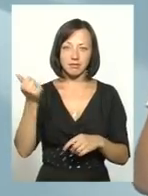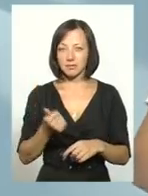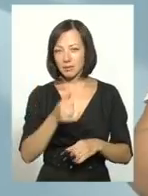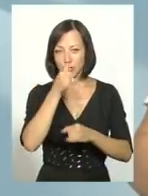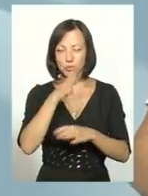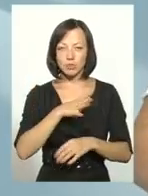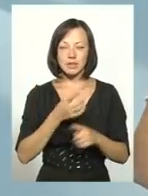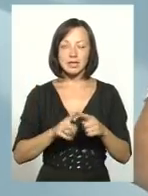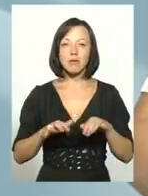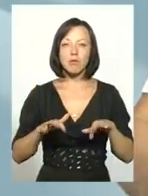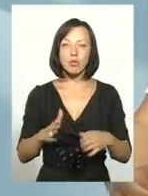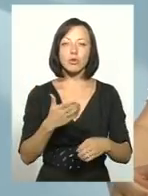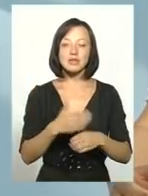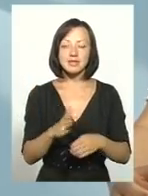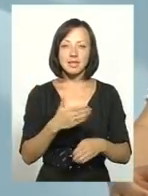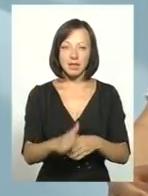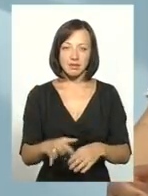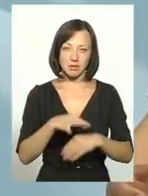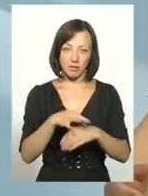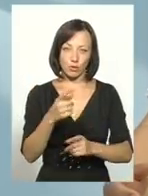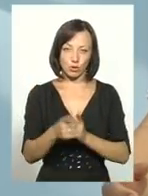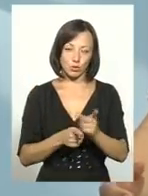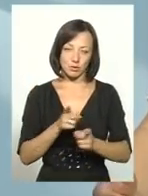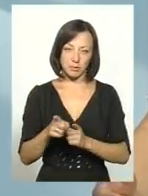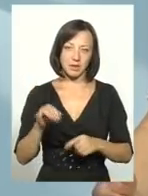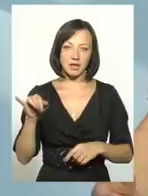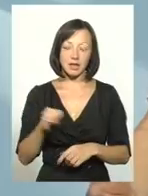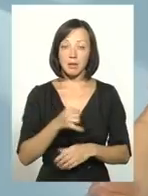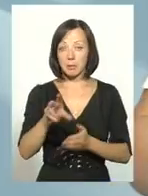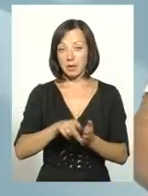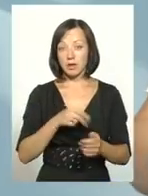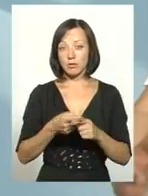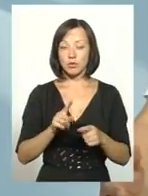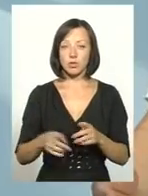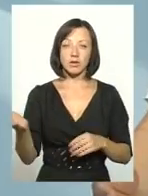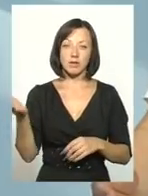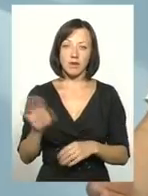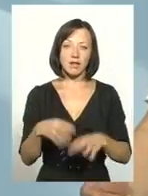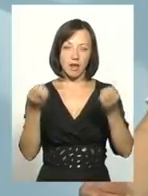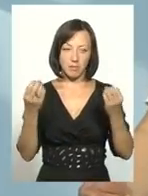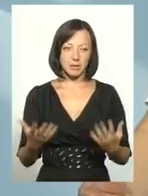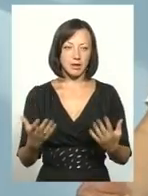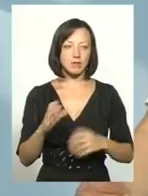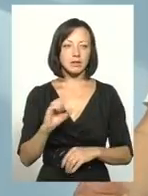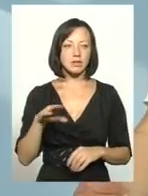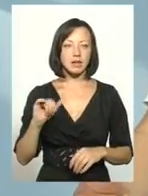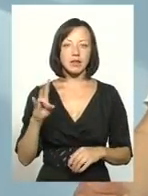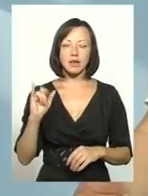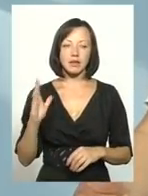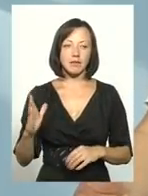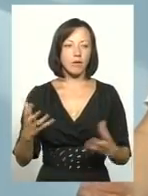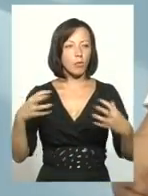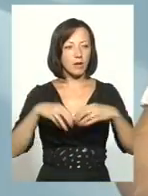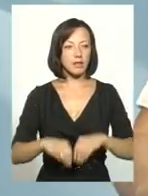Децентралізація – це процес, який приводить до змін. І прикладом цього, ну, давайте елементарно, Сатанівська об'єднана